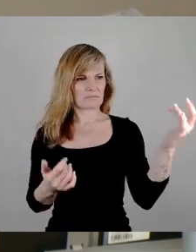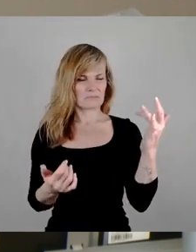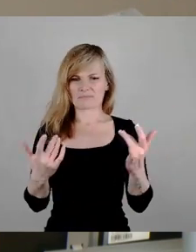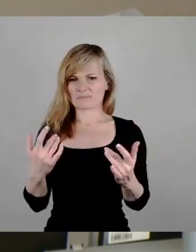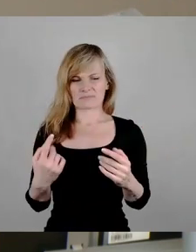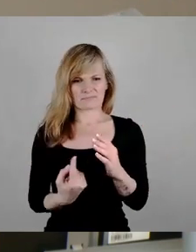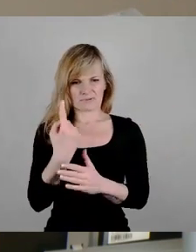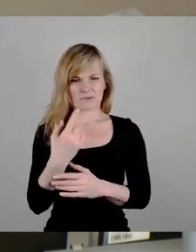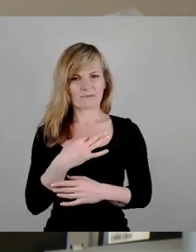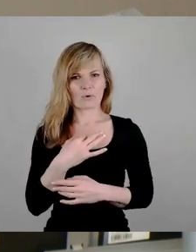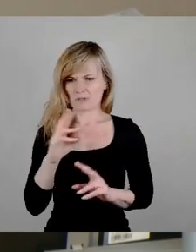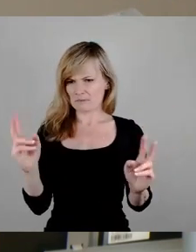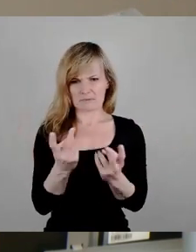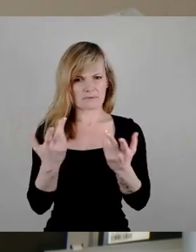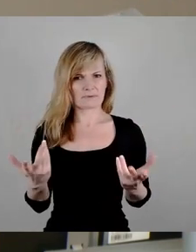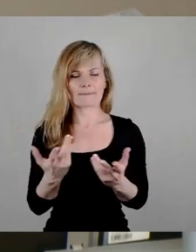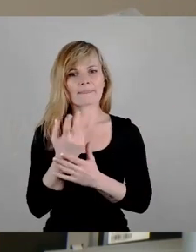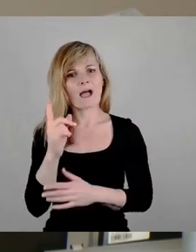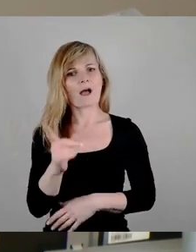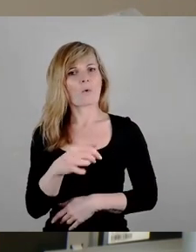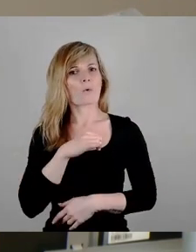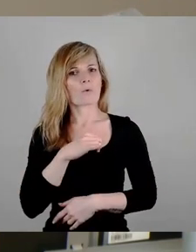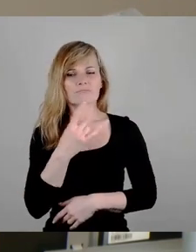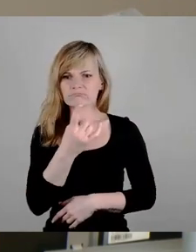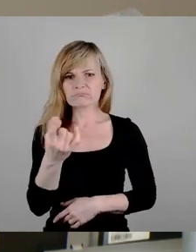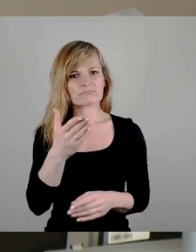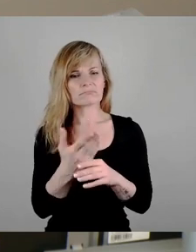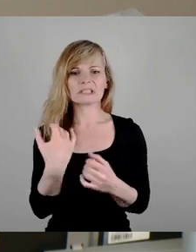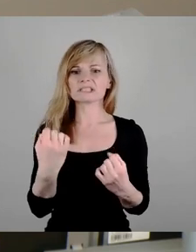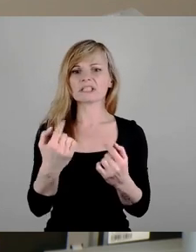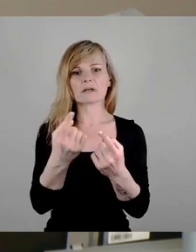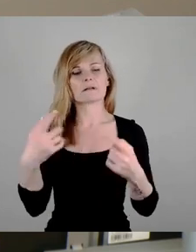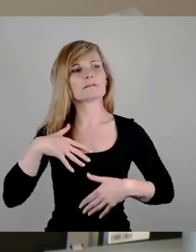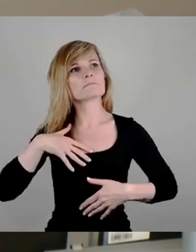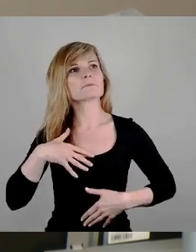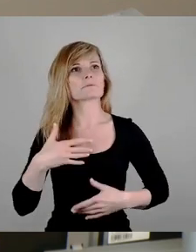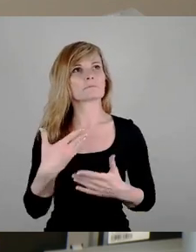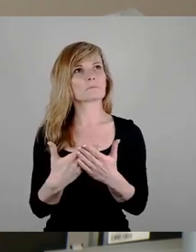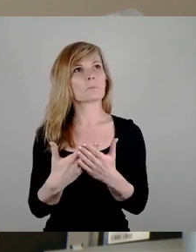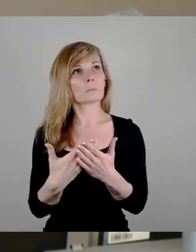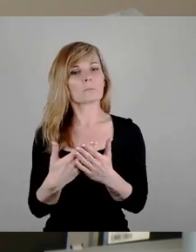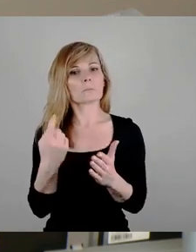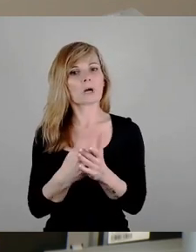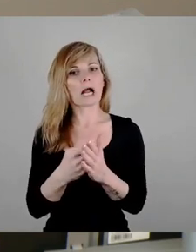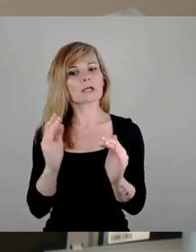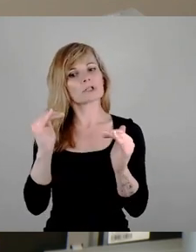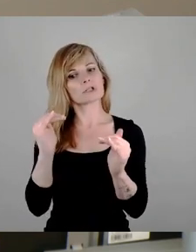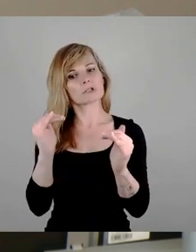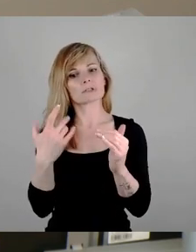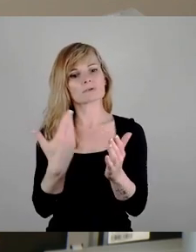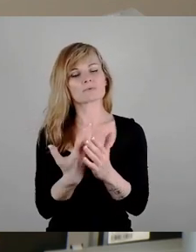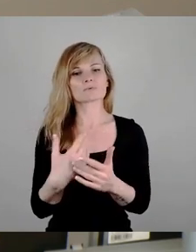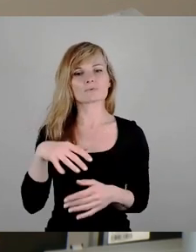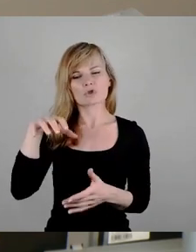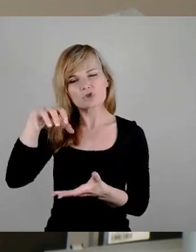finde es auch spannend, wie sicher sich einige Leute schon sind, zu welchem Preisniveau das aufgerufen wird, dass die Stadt dann der Spekulanz